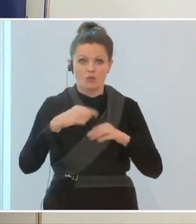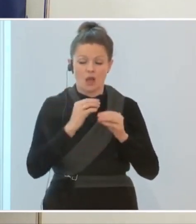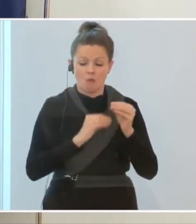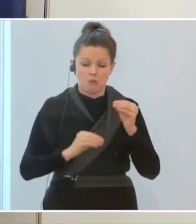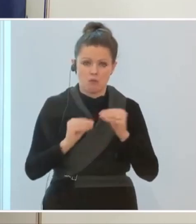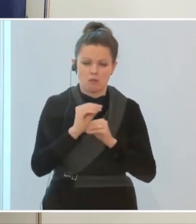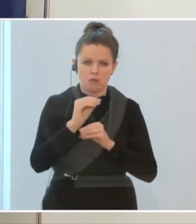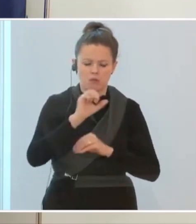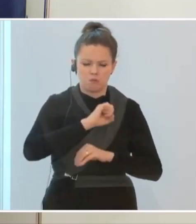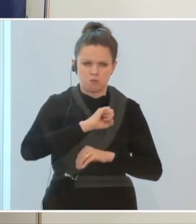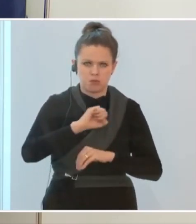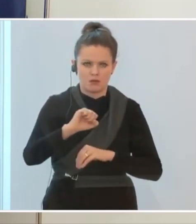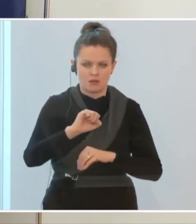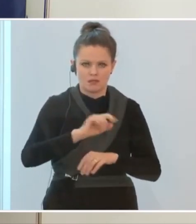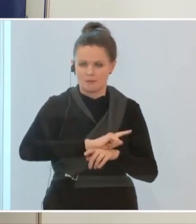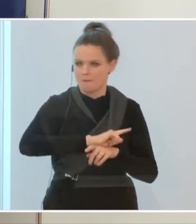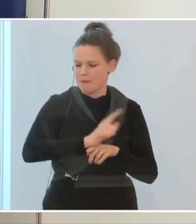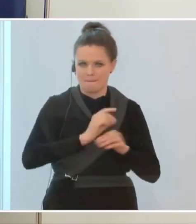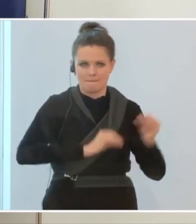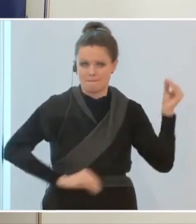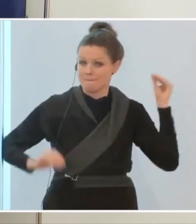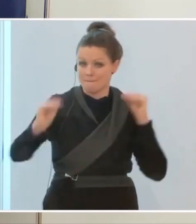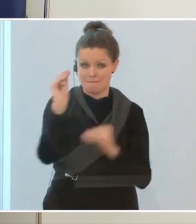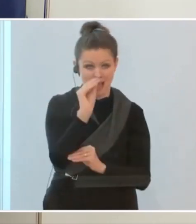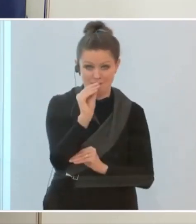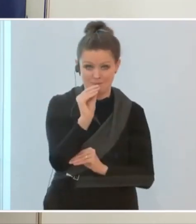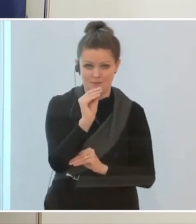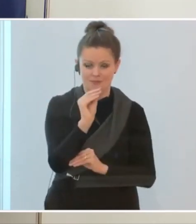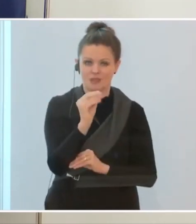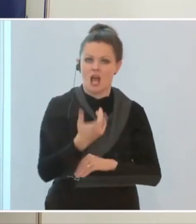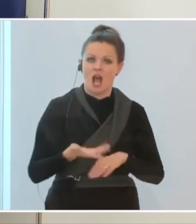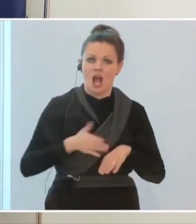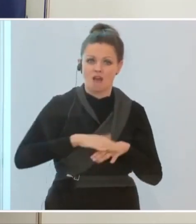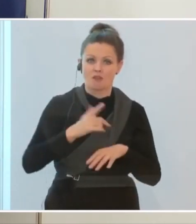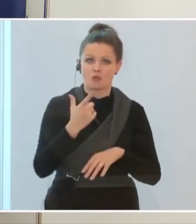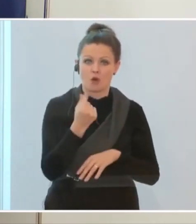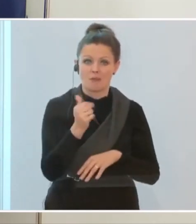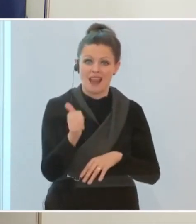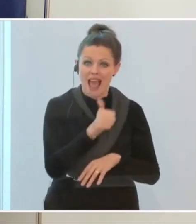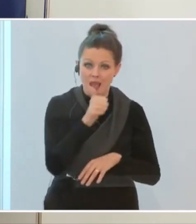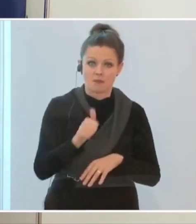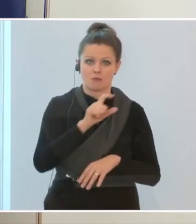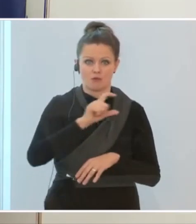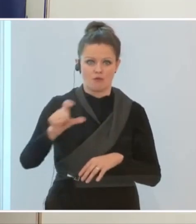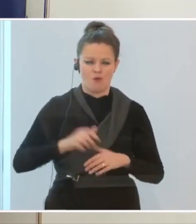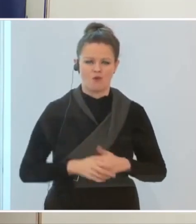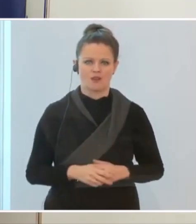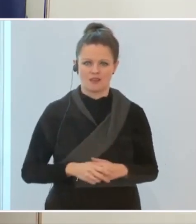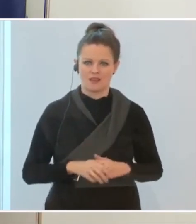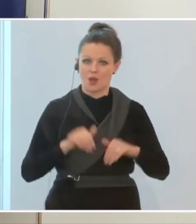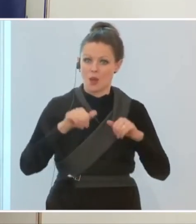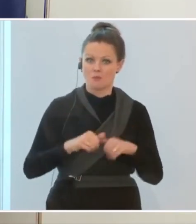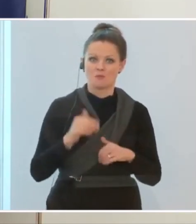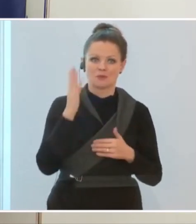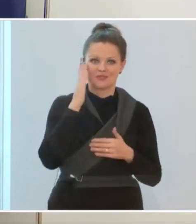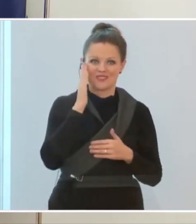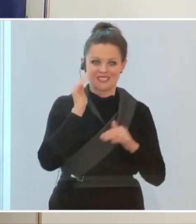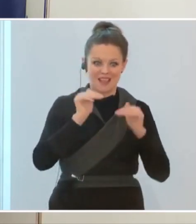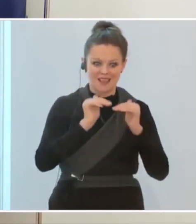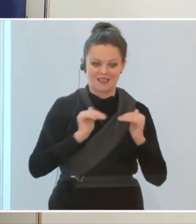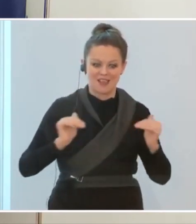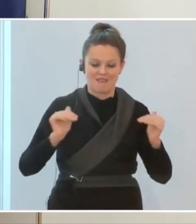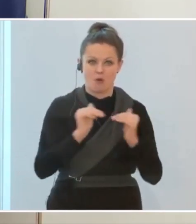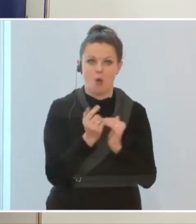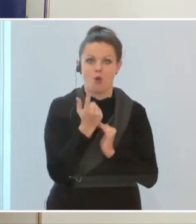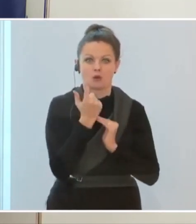mehr beschleunigt, bis hin zu einer Verdoppelung einmal die Woche. Aber entscheidend ist immer, auf welchem Niveau steht man, und je